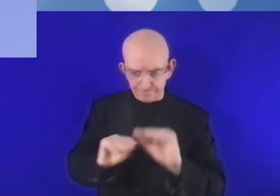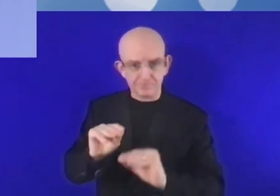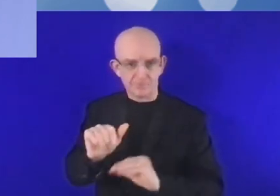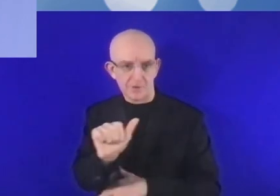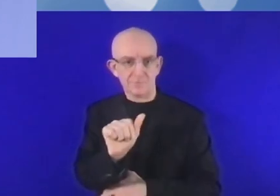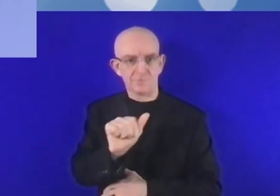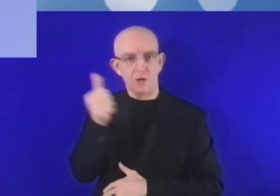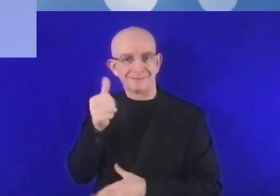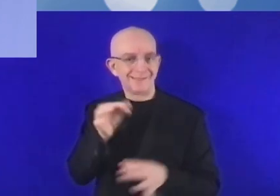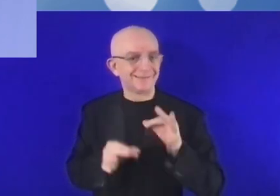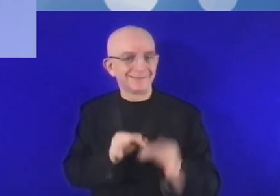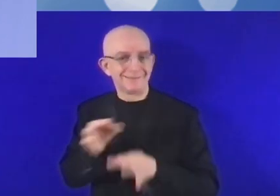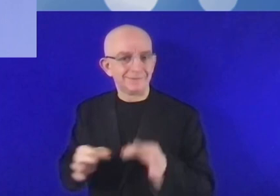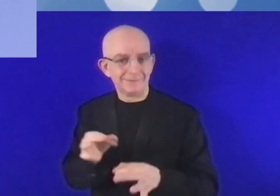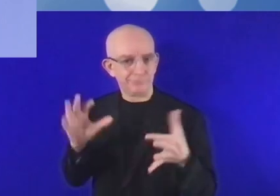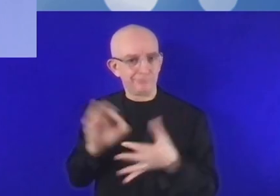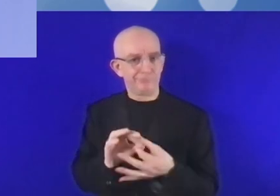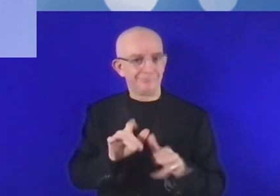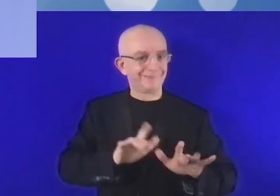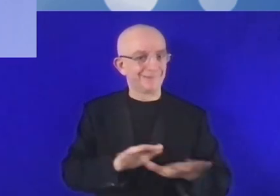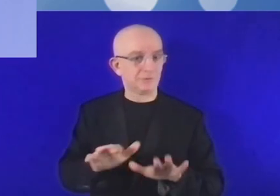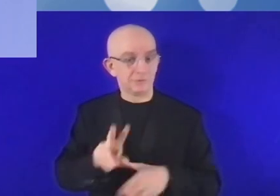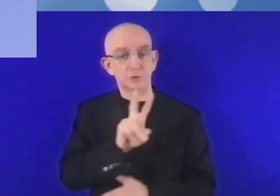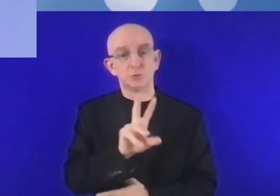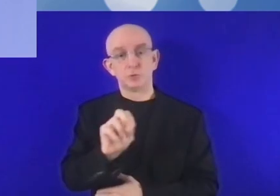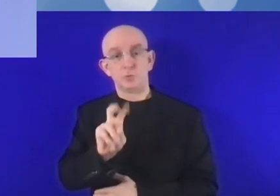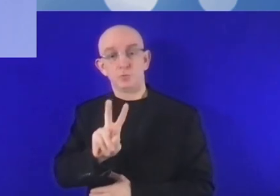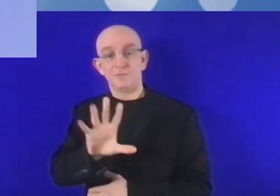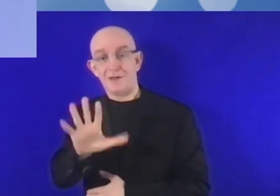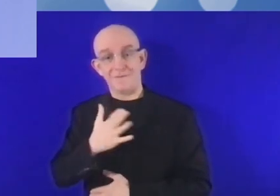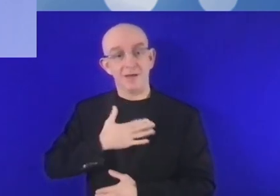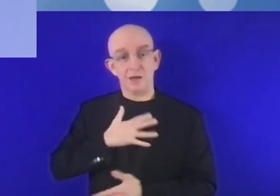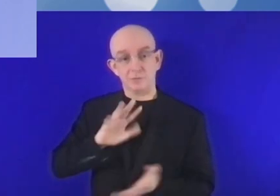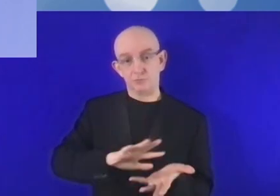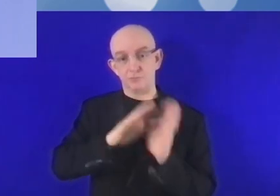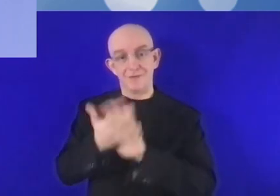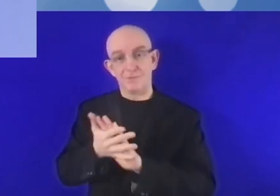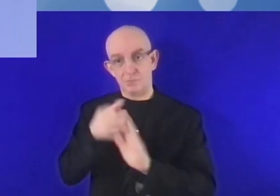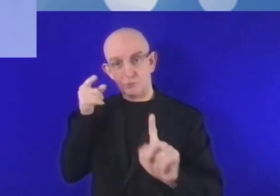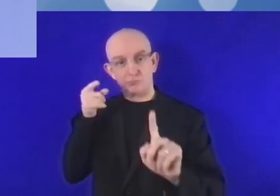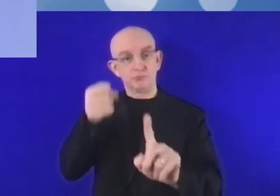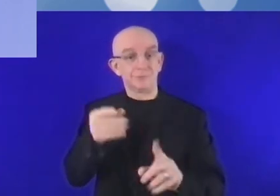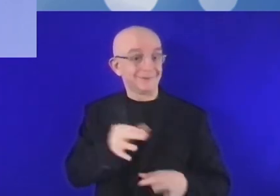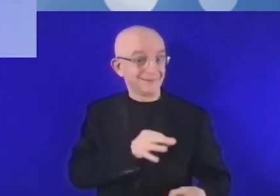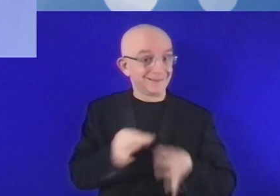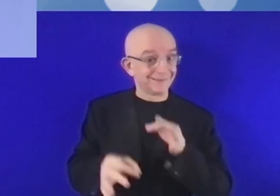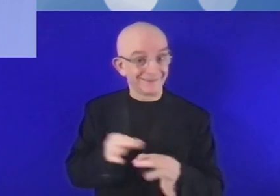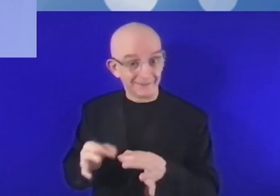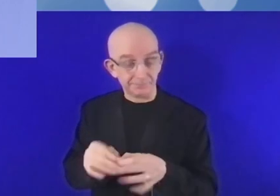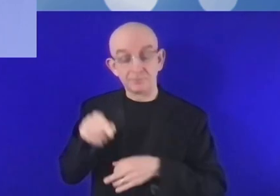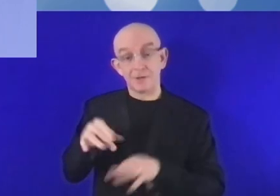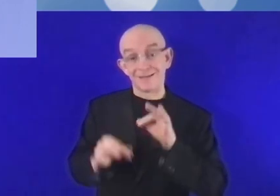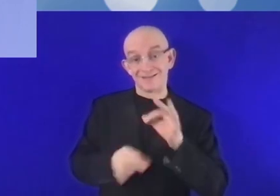en matière de numérisation. C'est une stratégie qui s'appelle la stratégie 2025, puisque c l'horizon 2025. L'idée